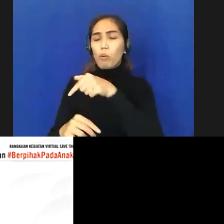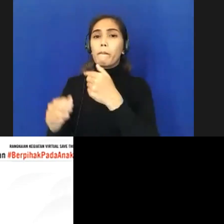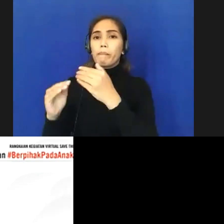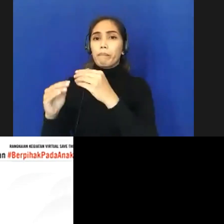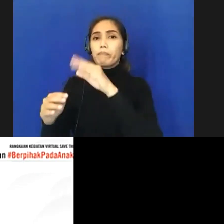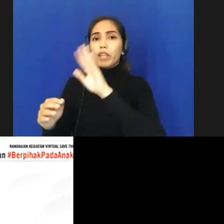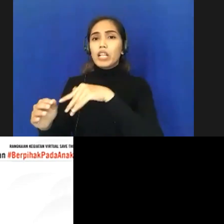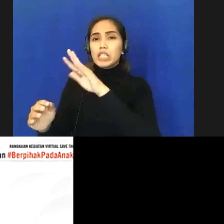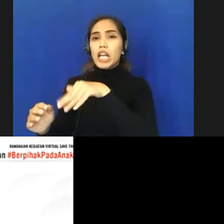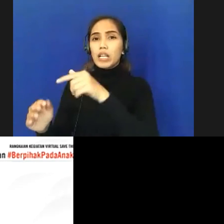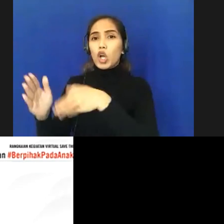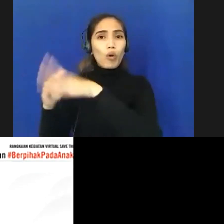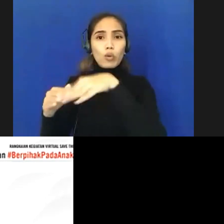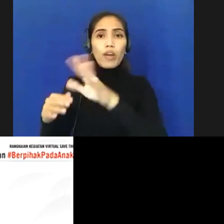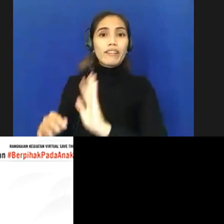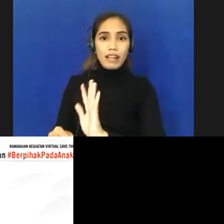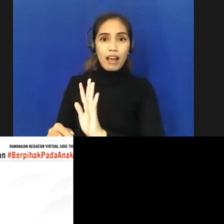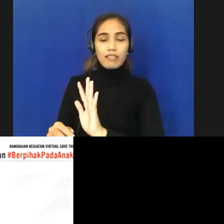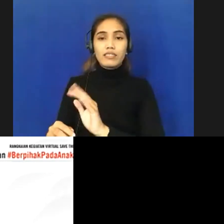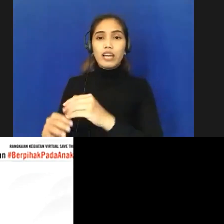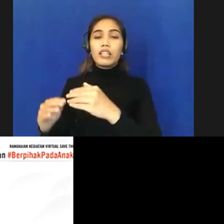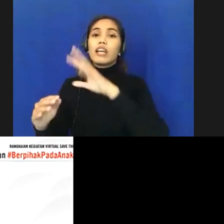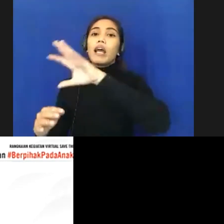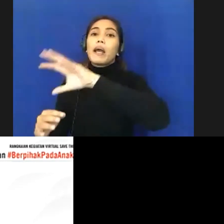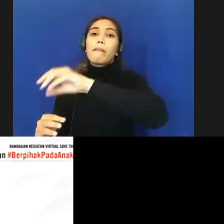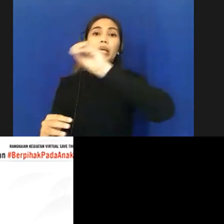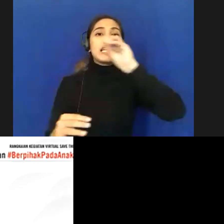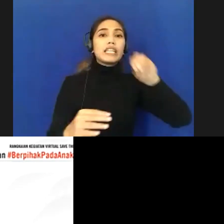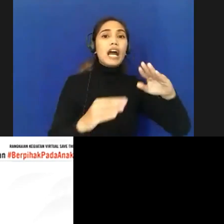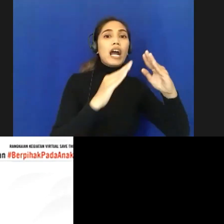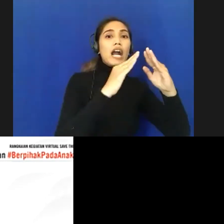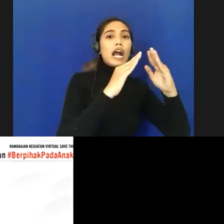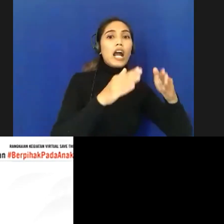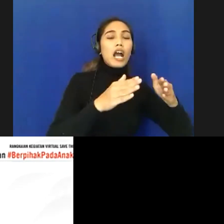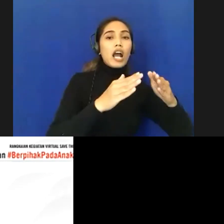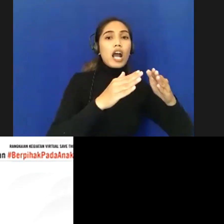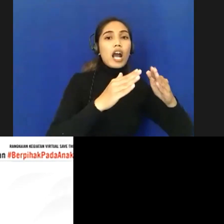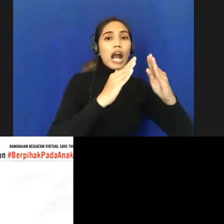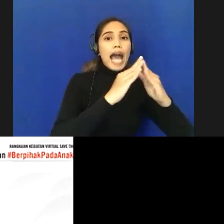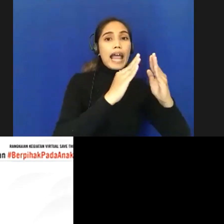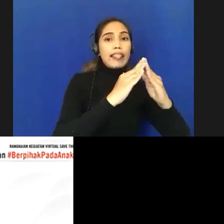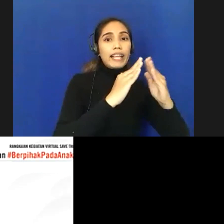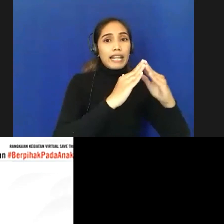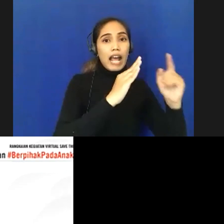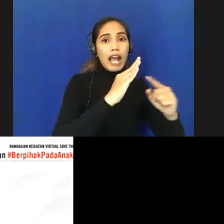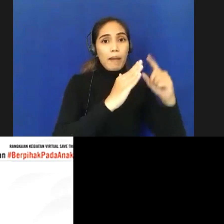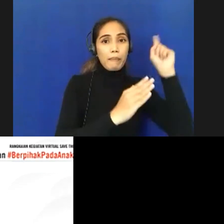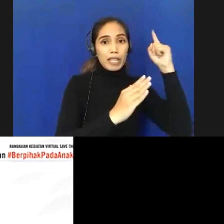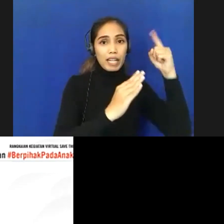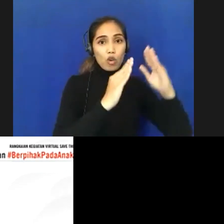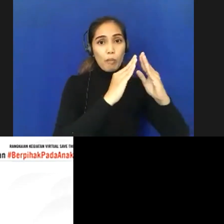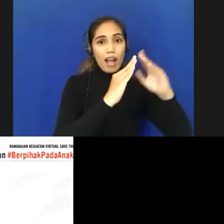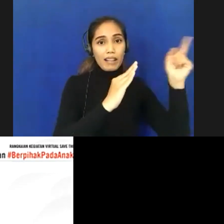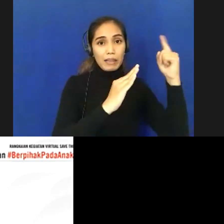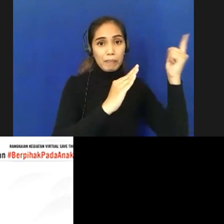sehingga dia tidak di karantina nah kebanyakan yang di karantina ini Bapak Ibu sekalian adalah hasil pengamatan warga